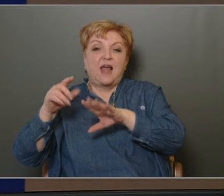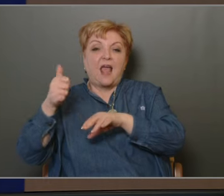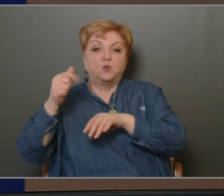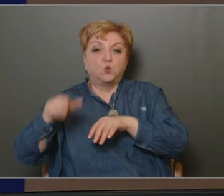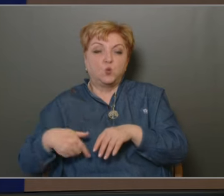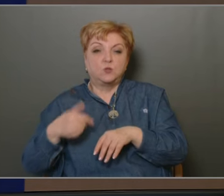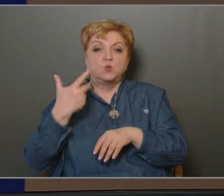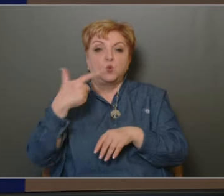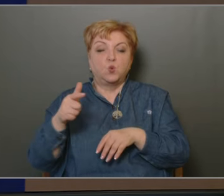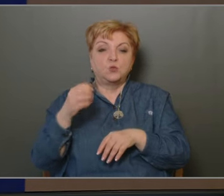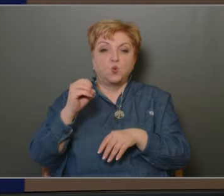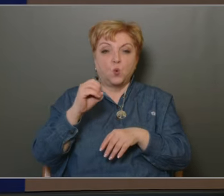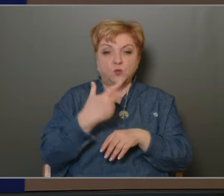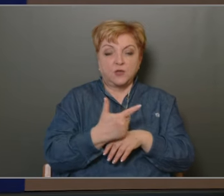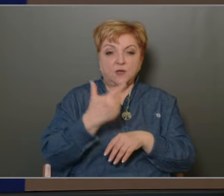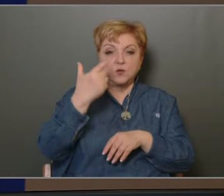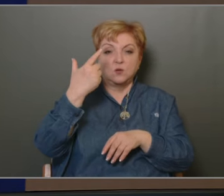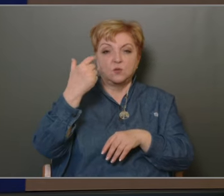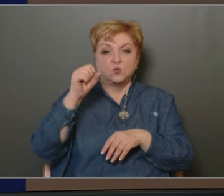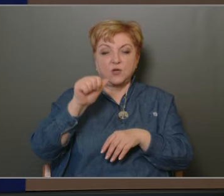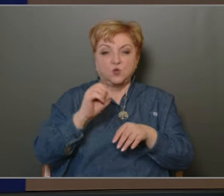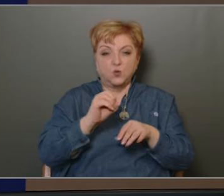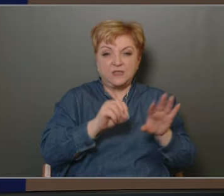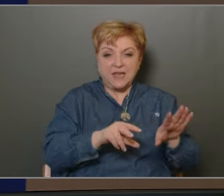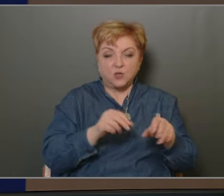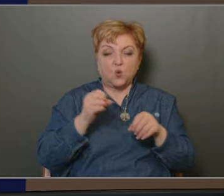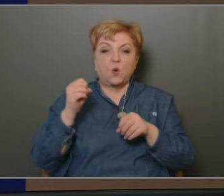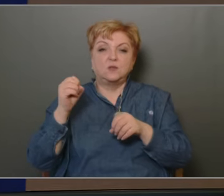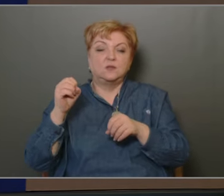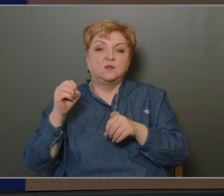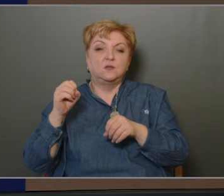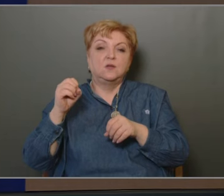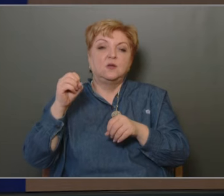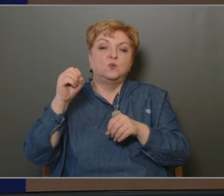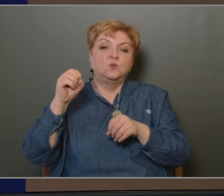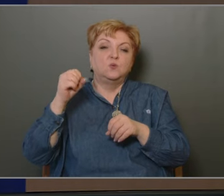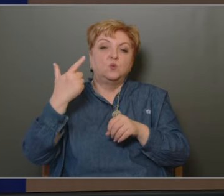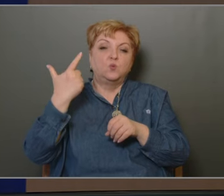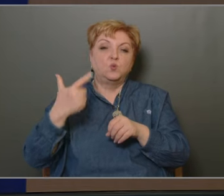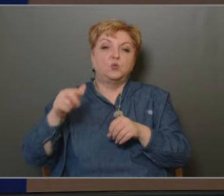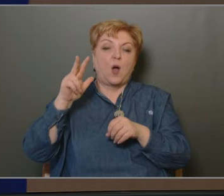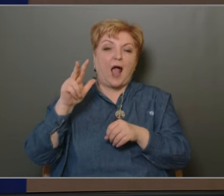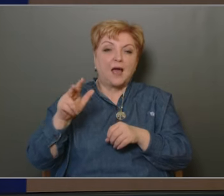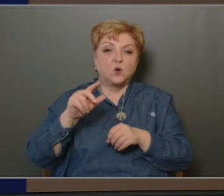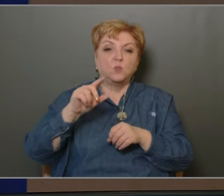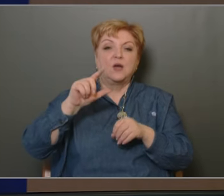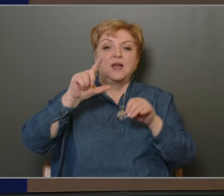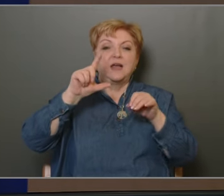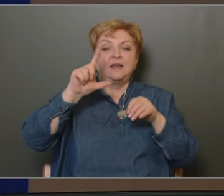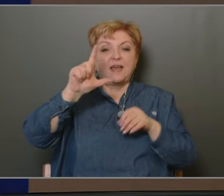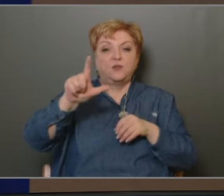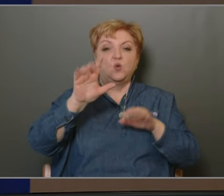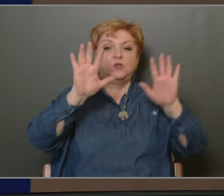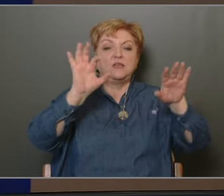1-20, 2020-ban 0-21, 2021-ben 0-18, 2022-ben 2-8, és 2023-ban 2-10